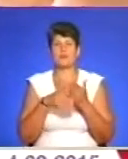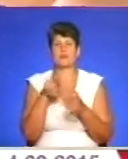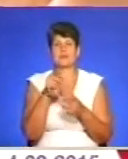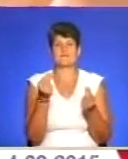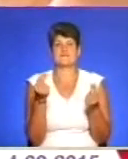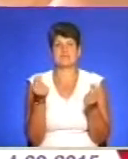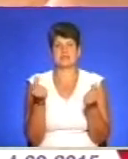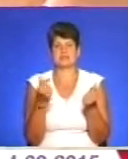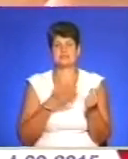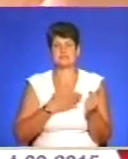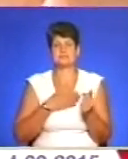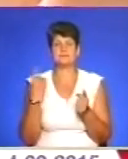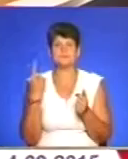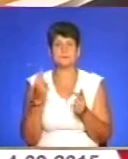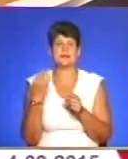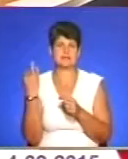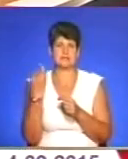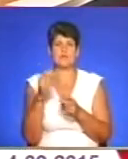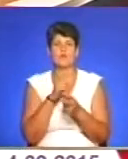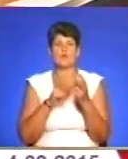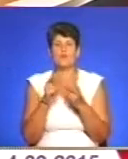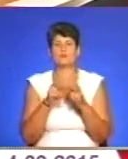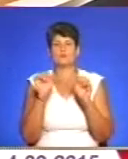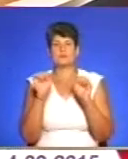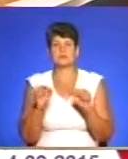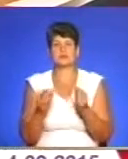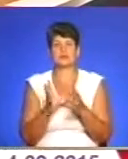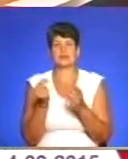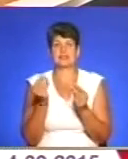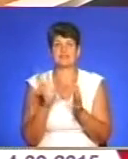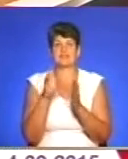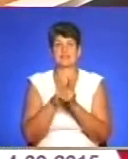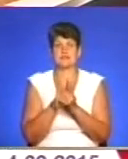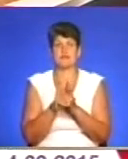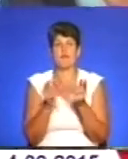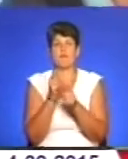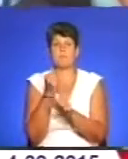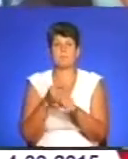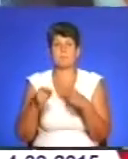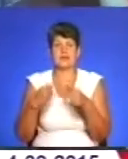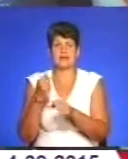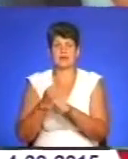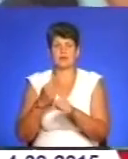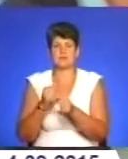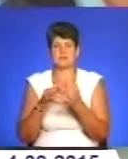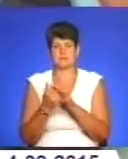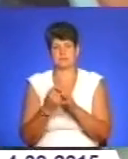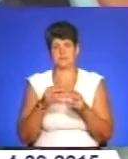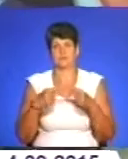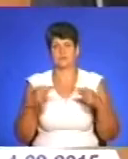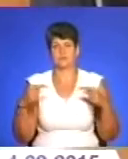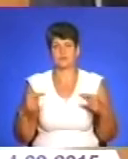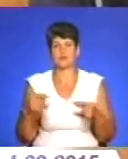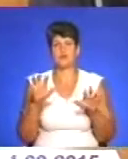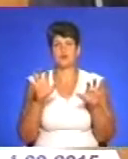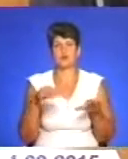фінансово. Наш край зацікавлений і в пошуку потенційного інвестора у сфері переробки сільськогосподарської продукції. Голова облдержадміністрації